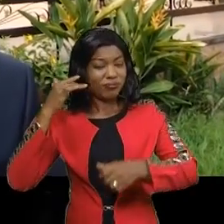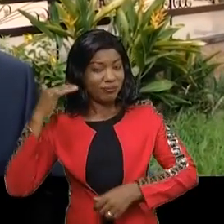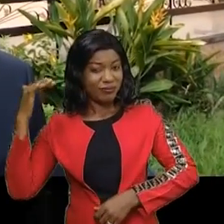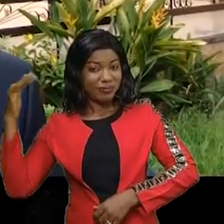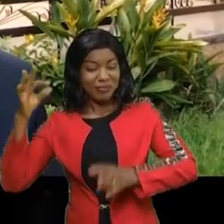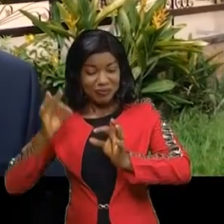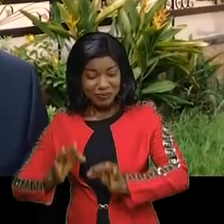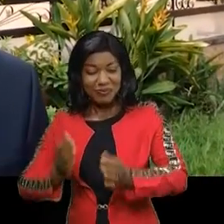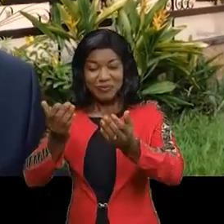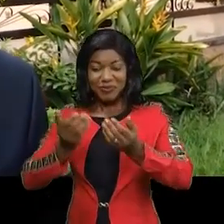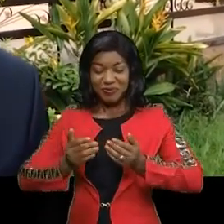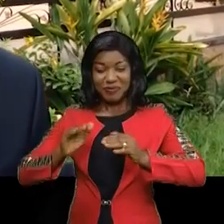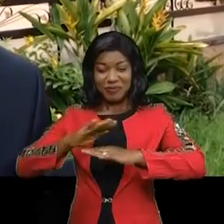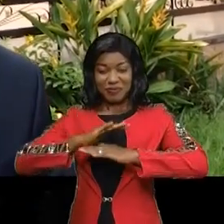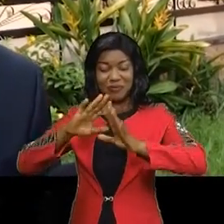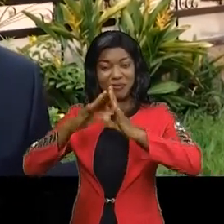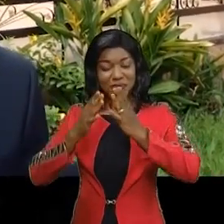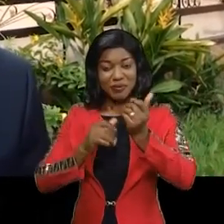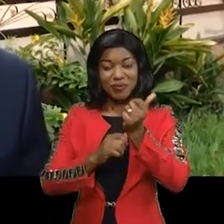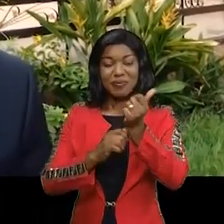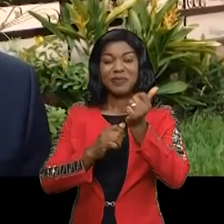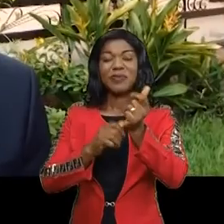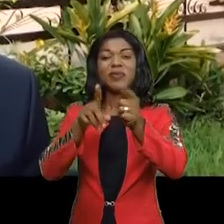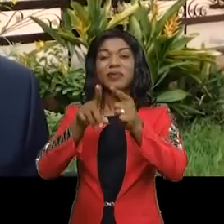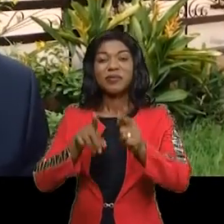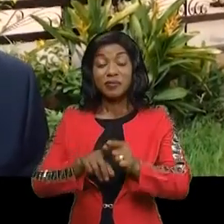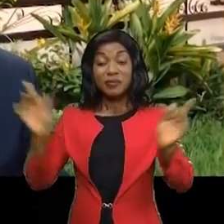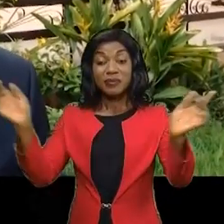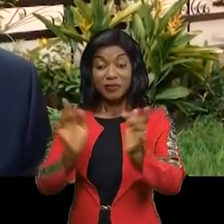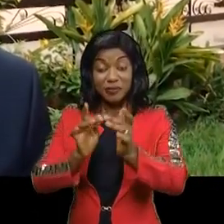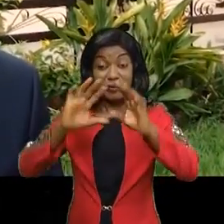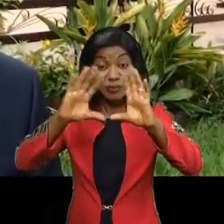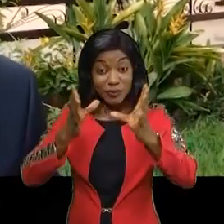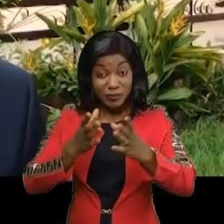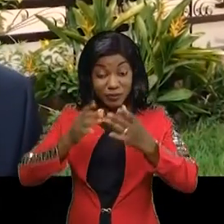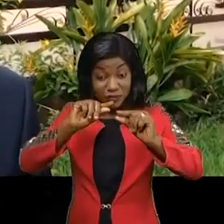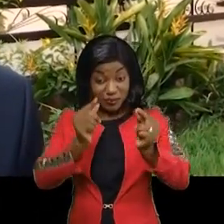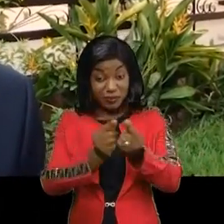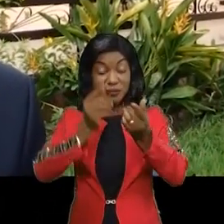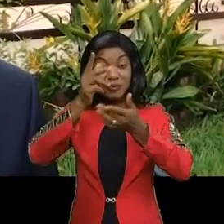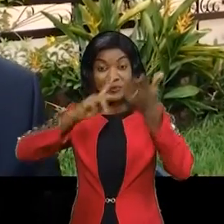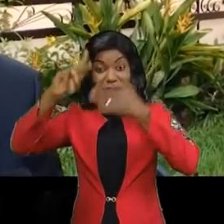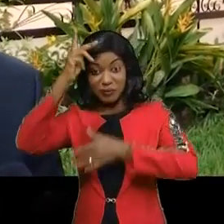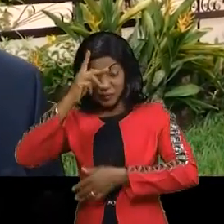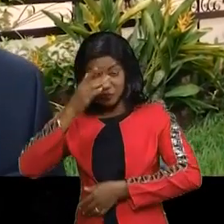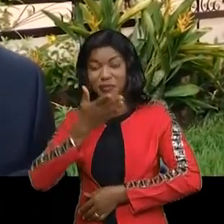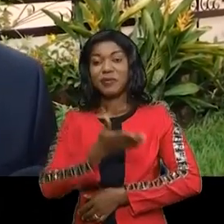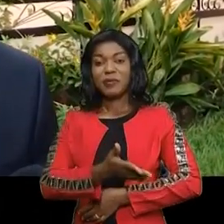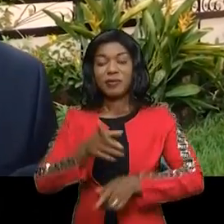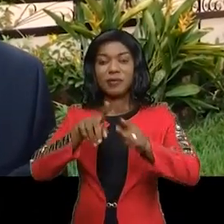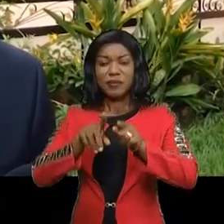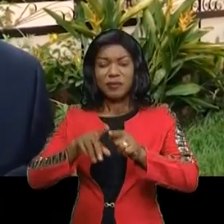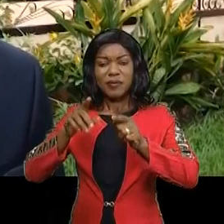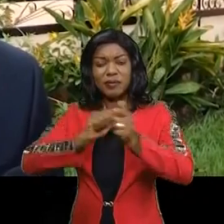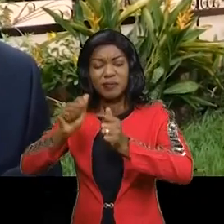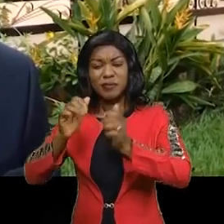ramener tout le monde à la sérénité. Nous avons rencontré tous ces regroupements. Ça a pris à peu près neuf